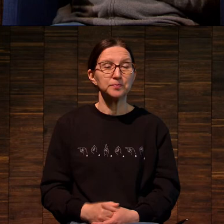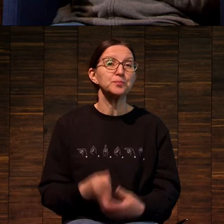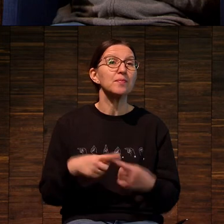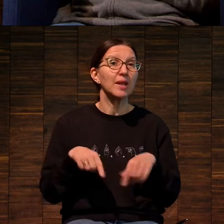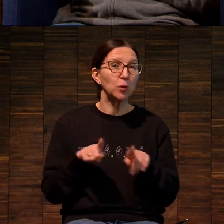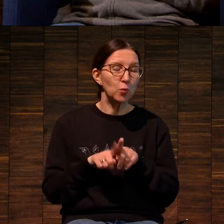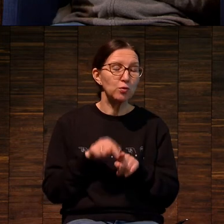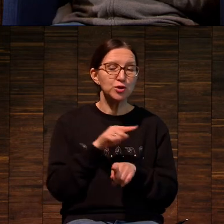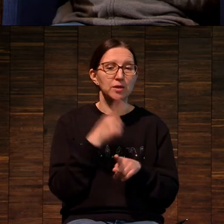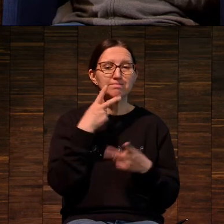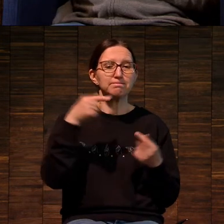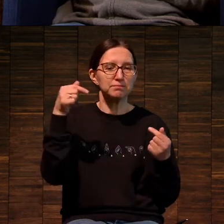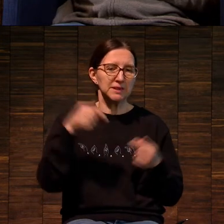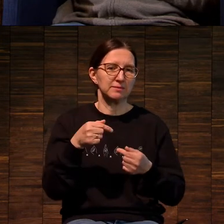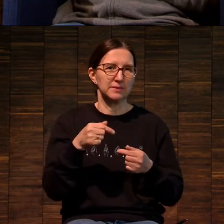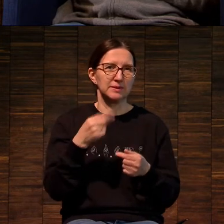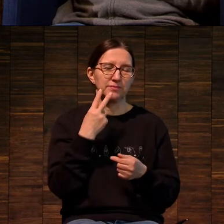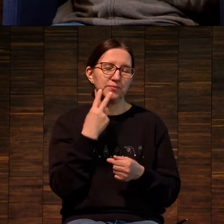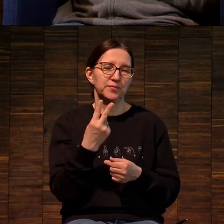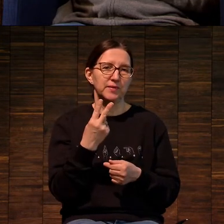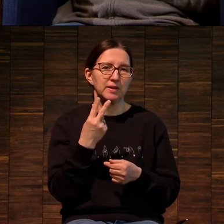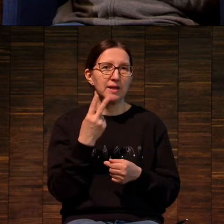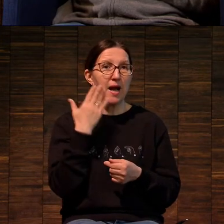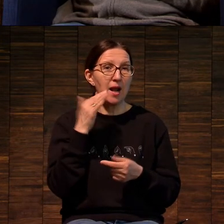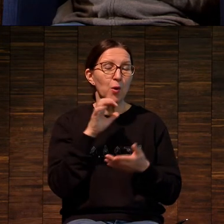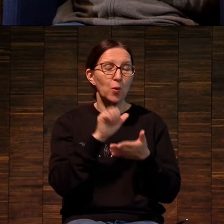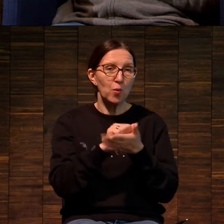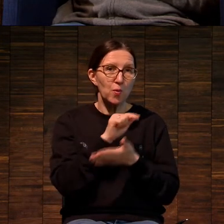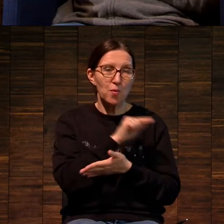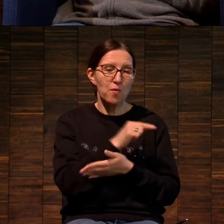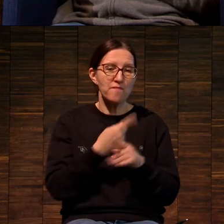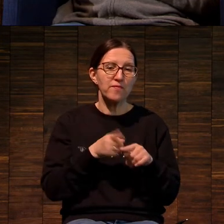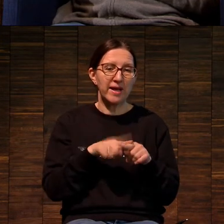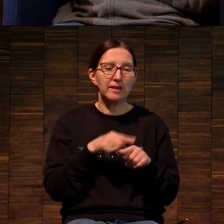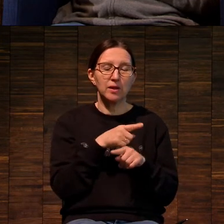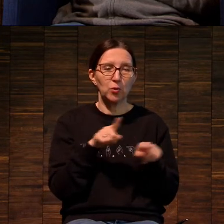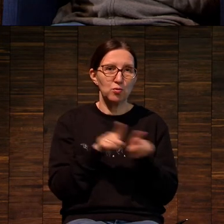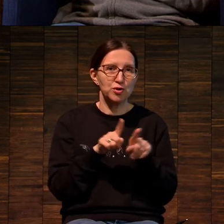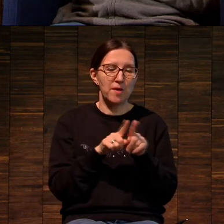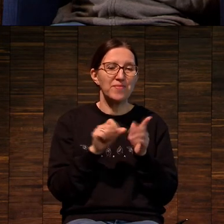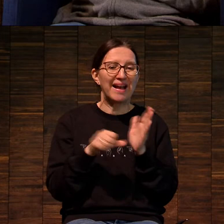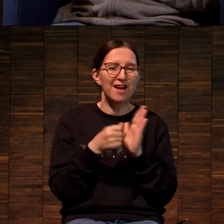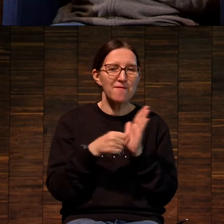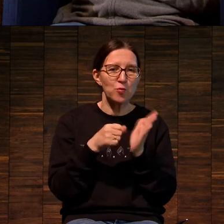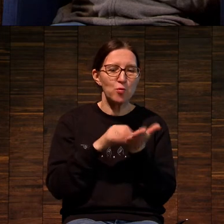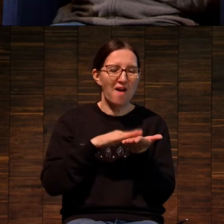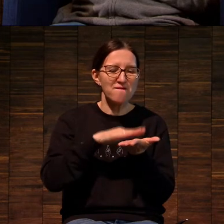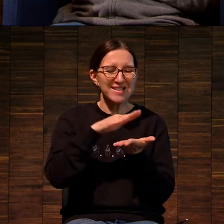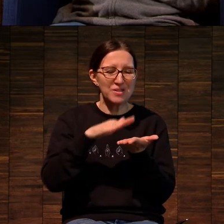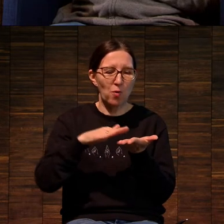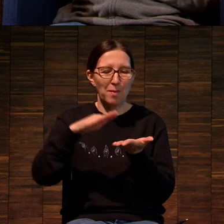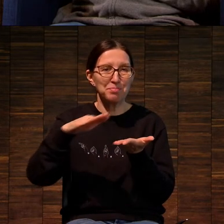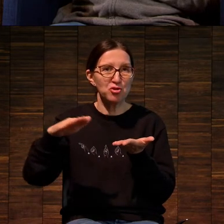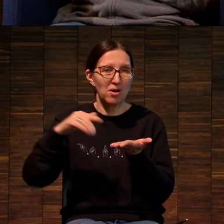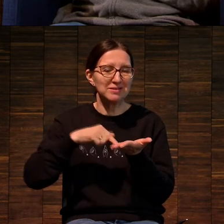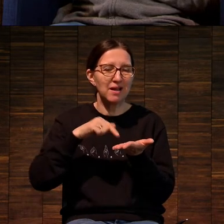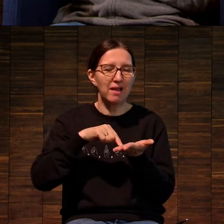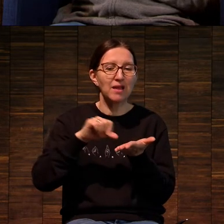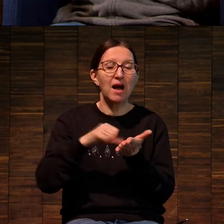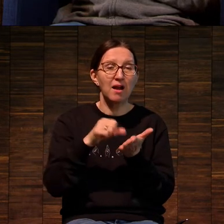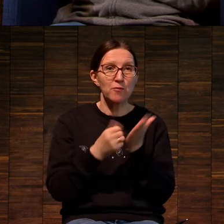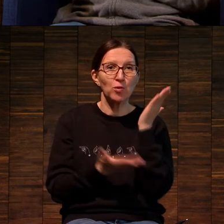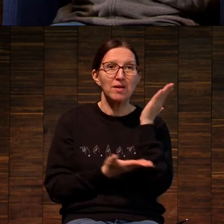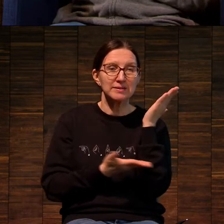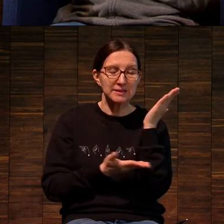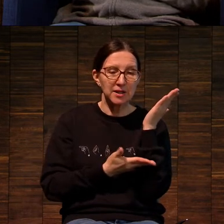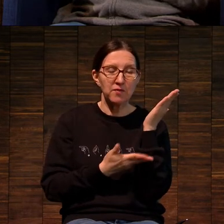Тоже один из характерных моментов гравюры высокой печати. Изначально это была гравюра на дереве, сделанная под